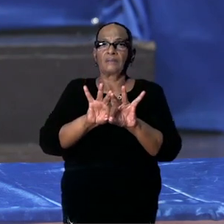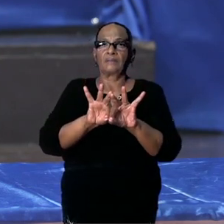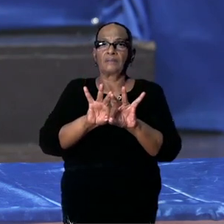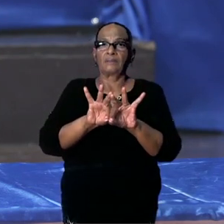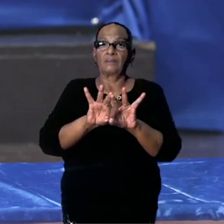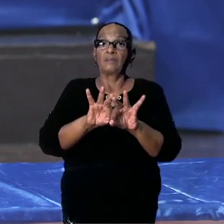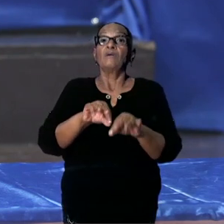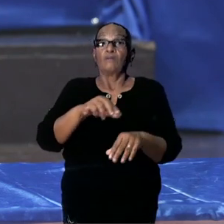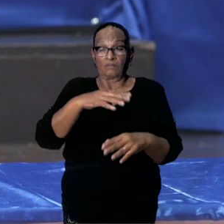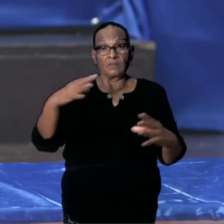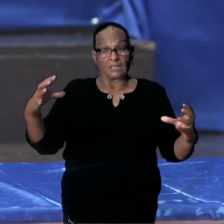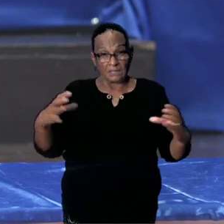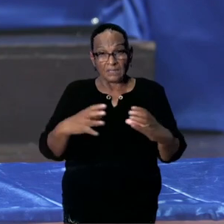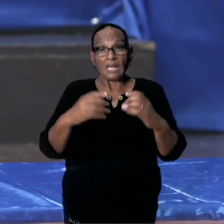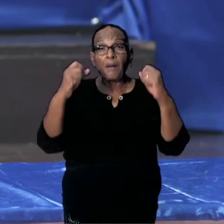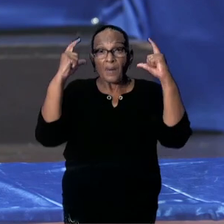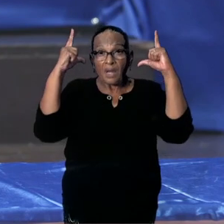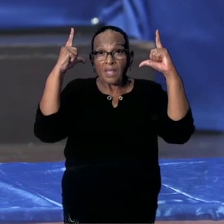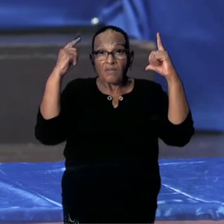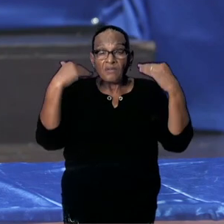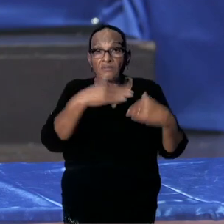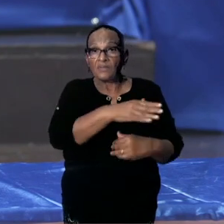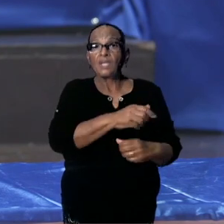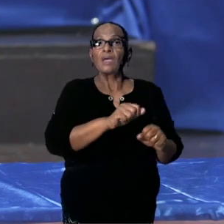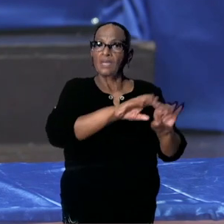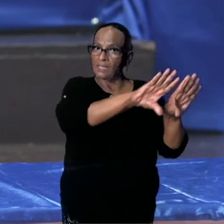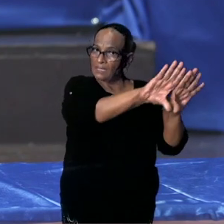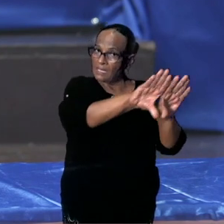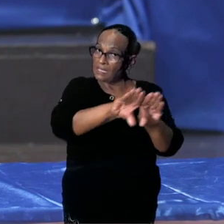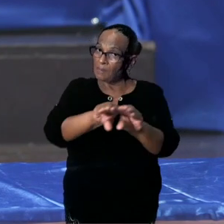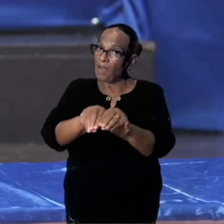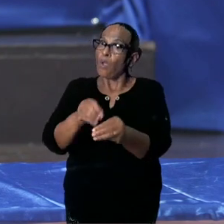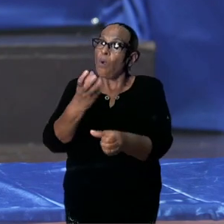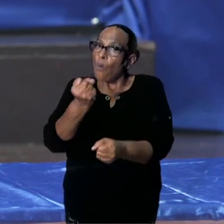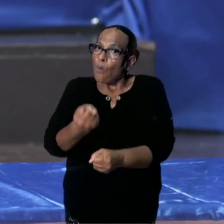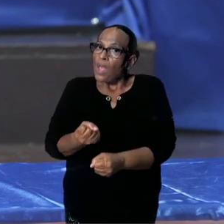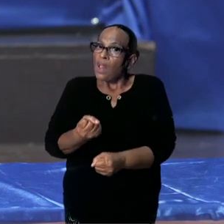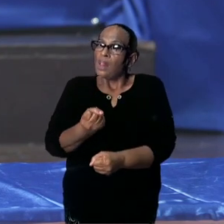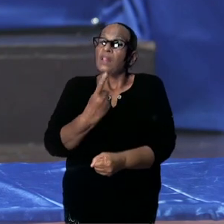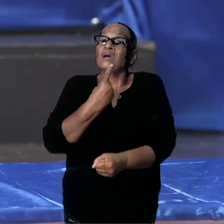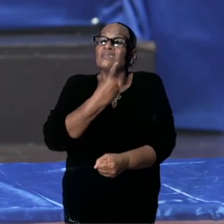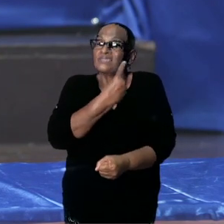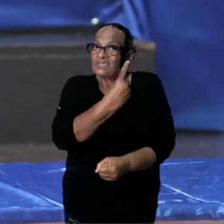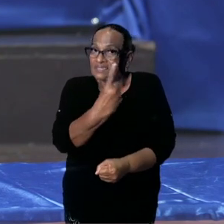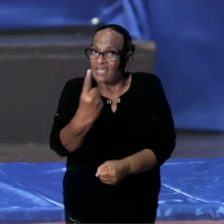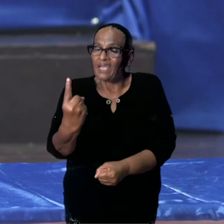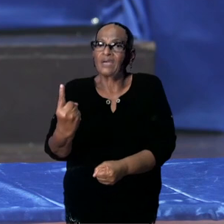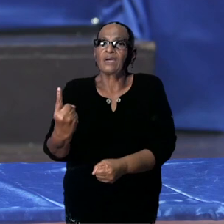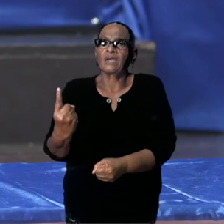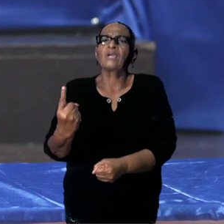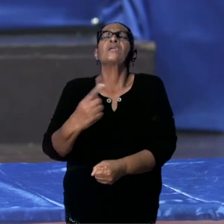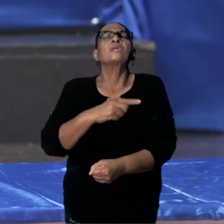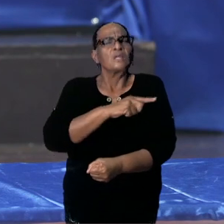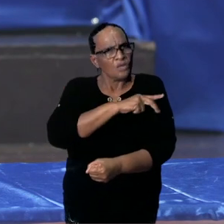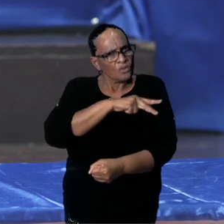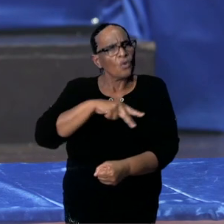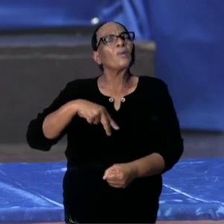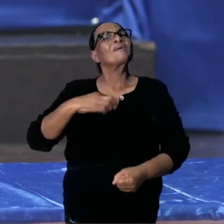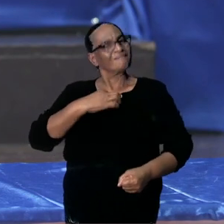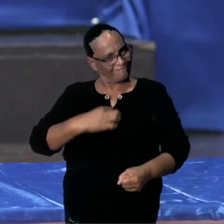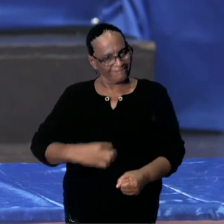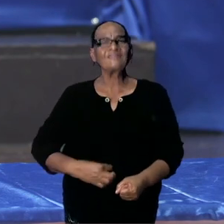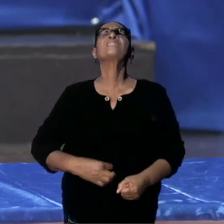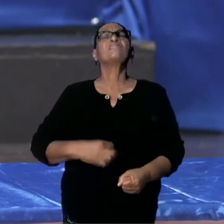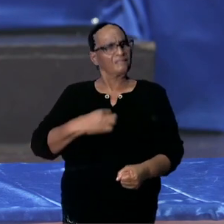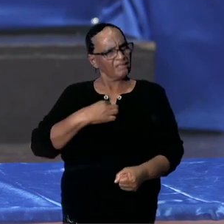voor de samenleving met deze maatregelen willen aangeven dat wij tevreden zijn met de trend,